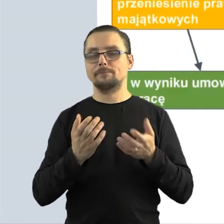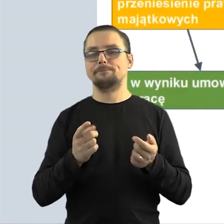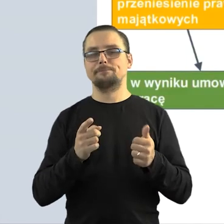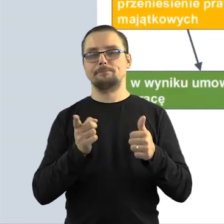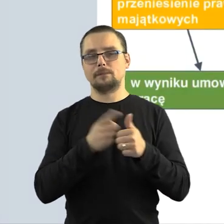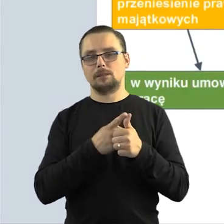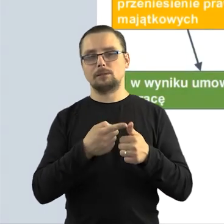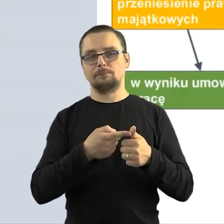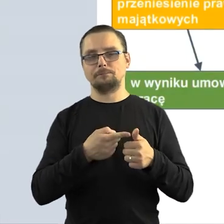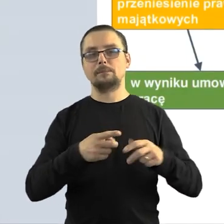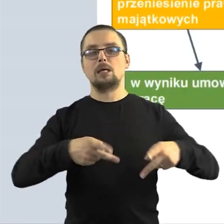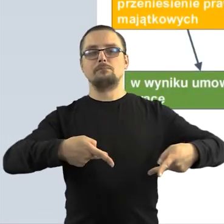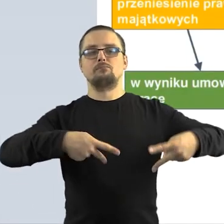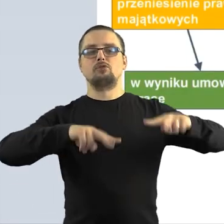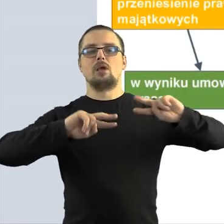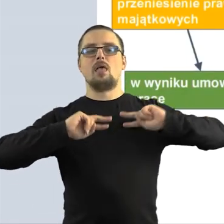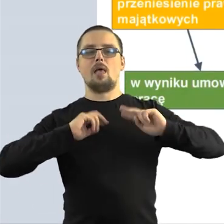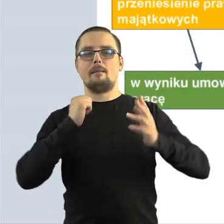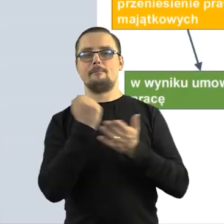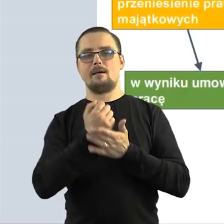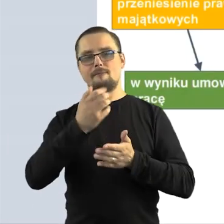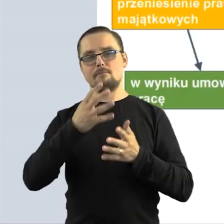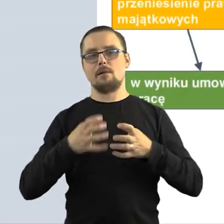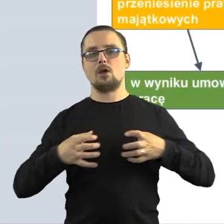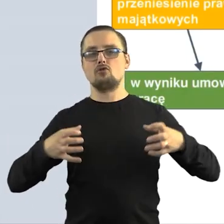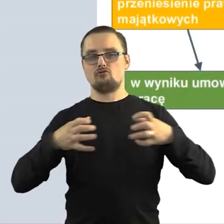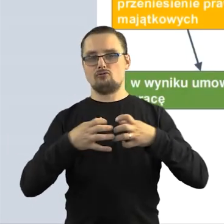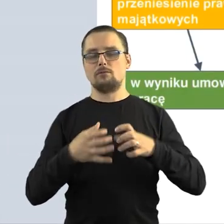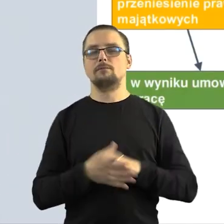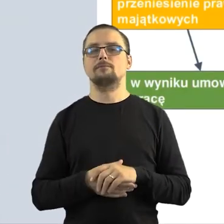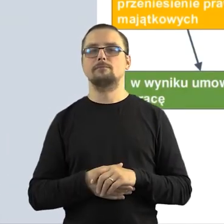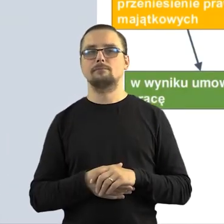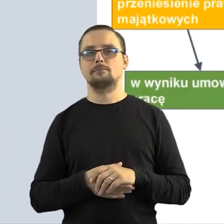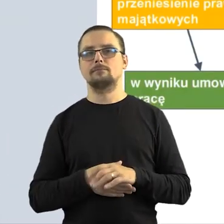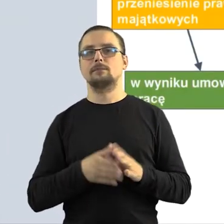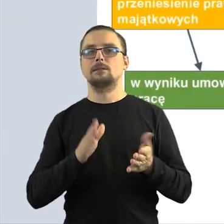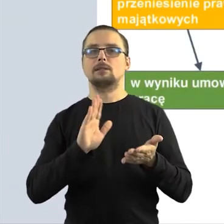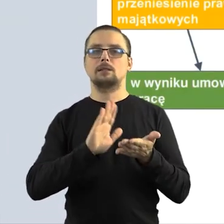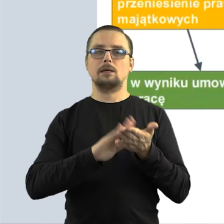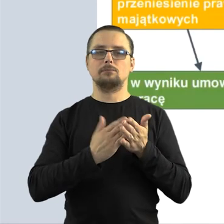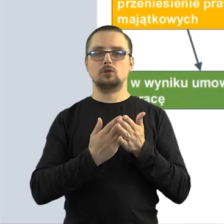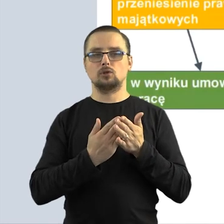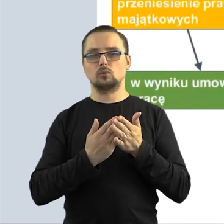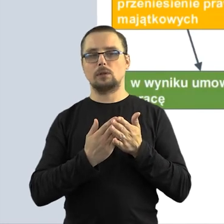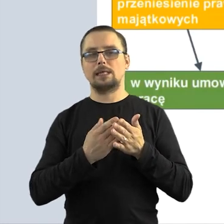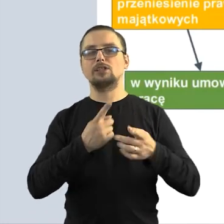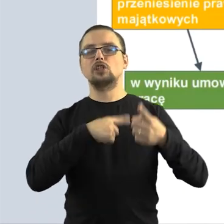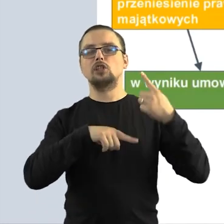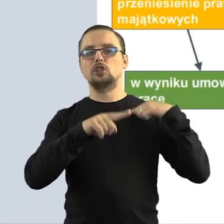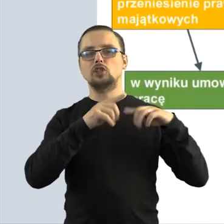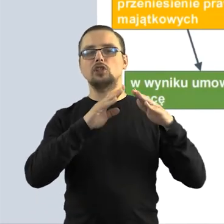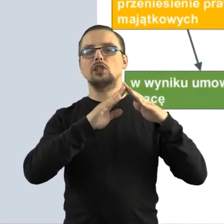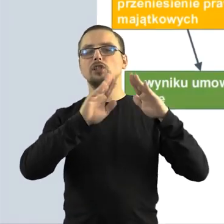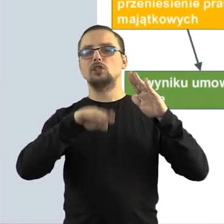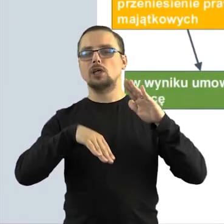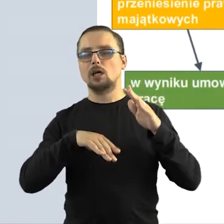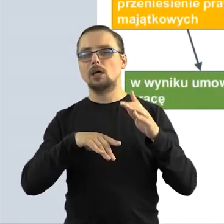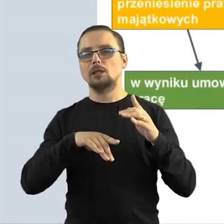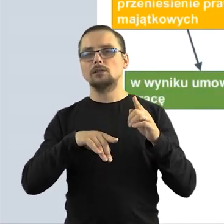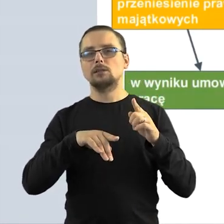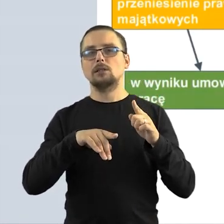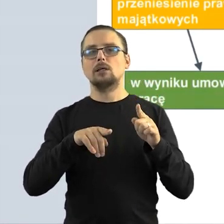rozporządzania prawami majątkowymi. Po pierwsze to jest przeniesienie praw majątkowych, które występuje w momencie